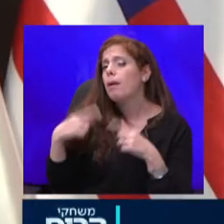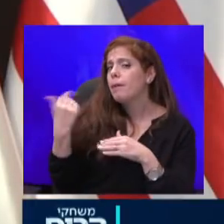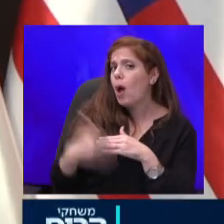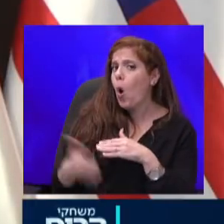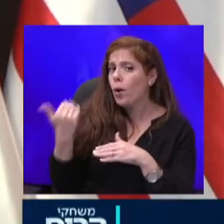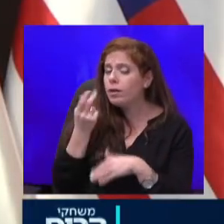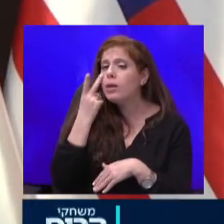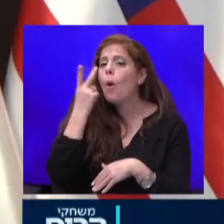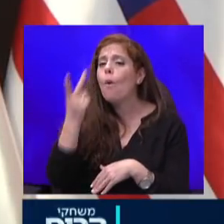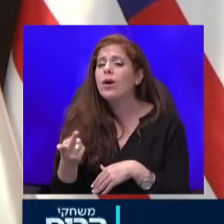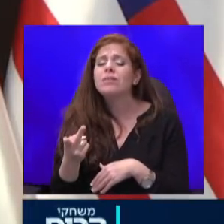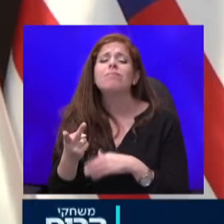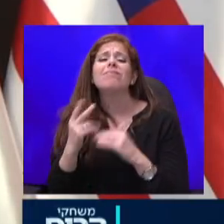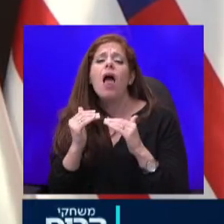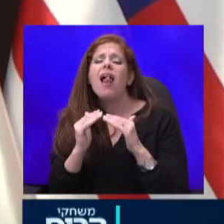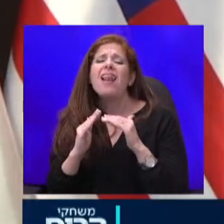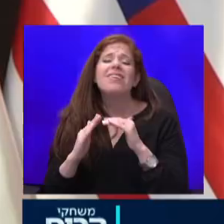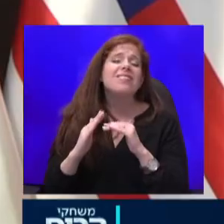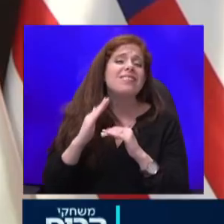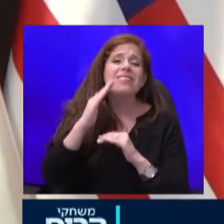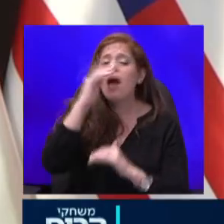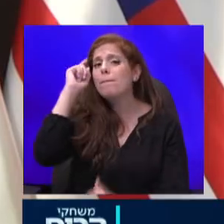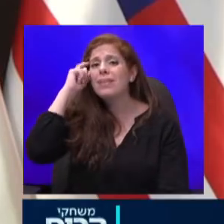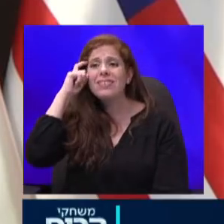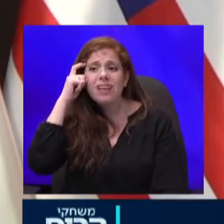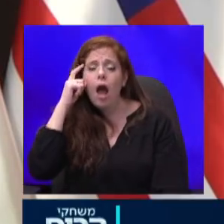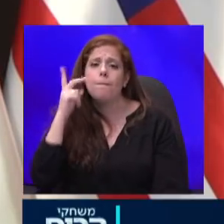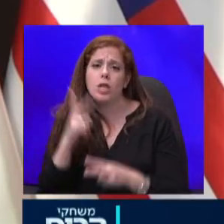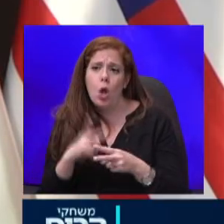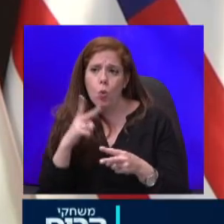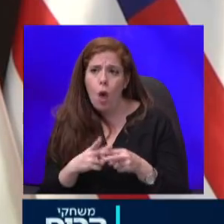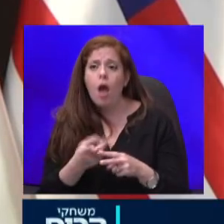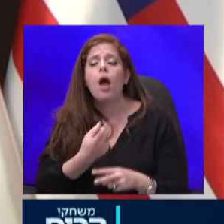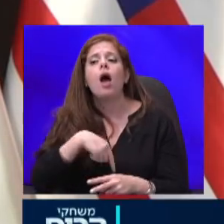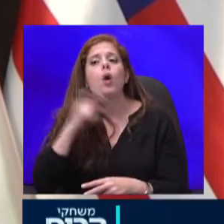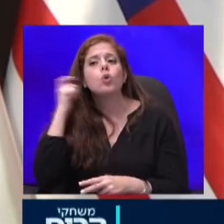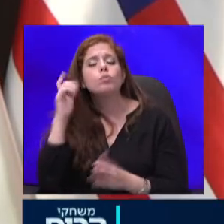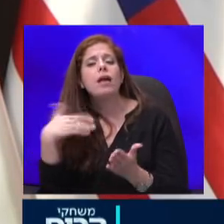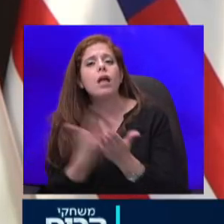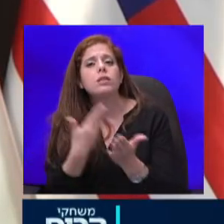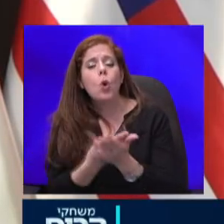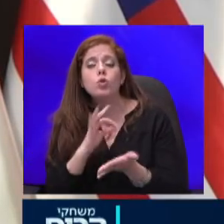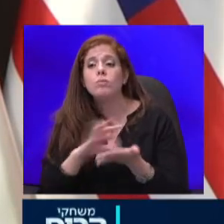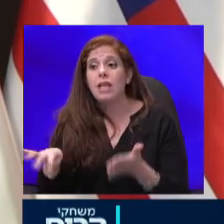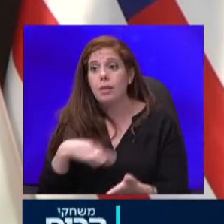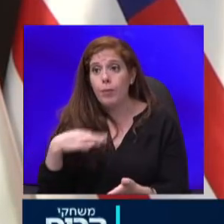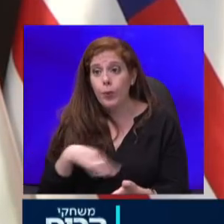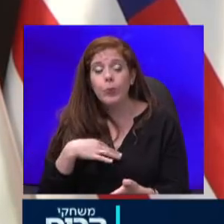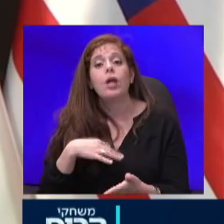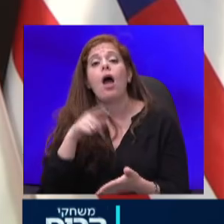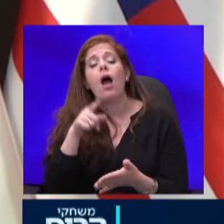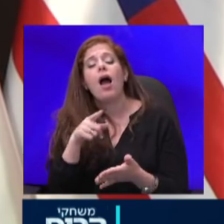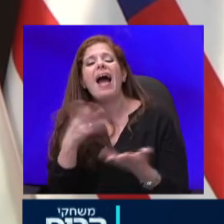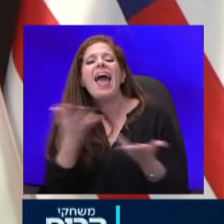תלולה ומדהיגה בתחלואה. אנחנו נשמע את הצעות משרד הבריאות על הצעדים לבלימת העלייה הזו